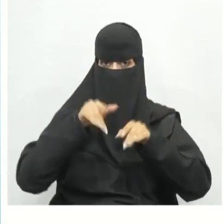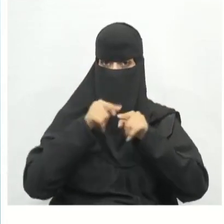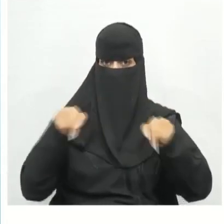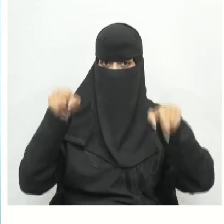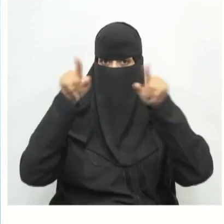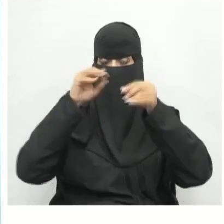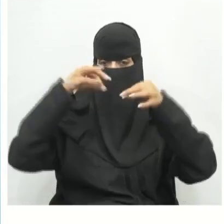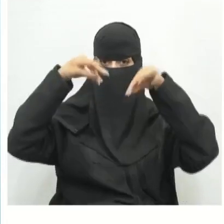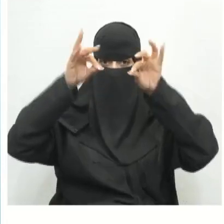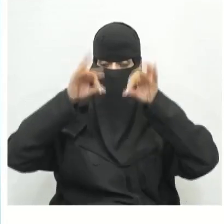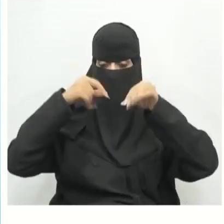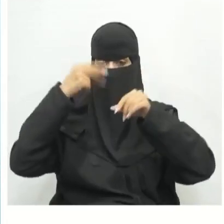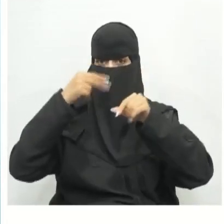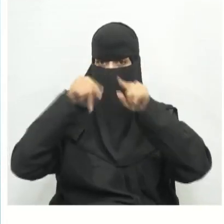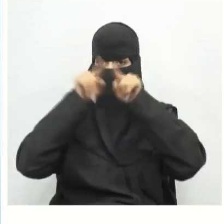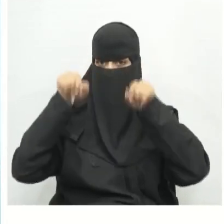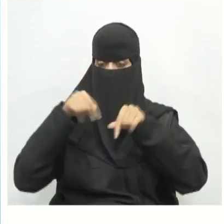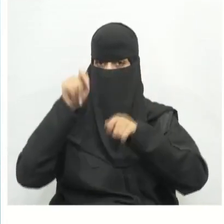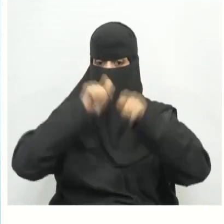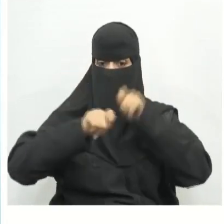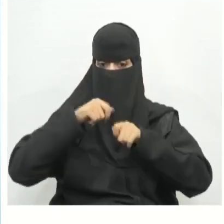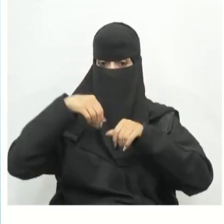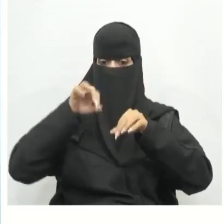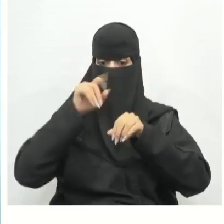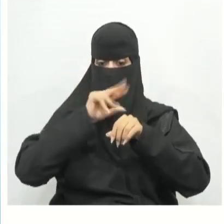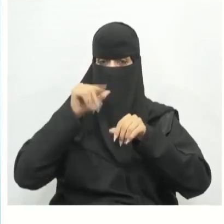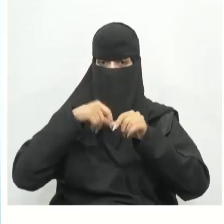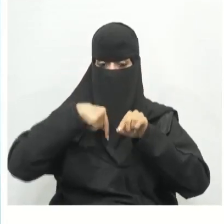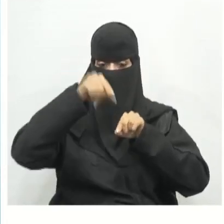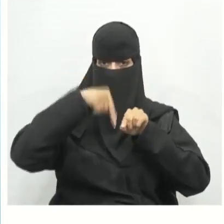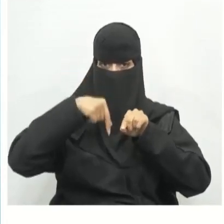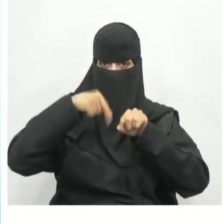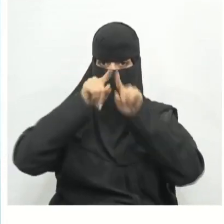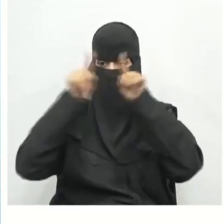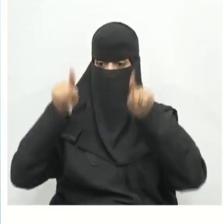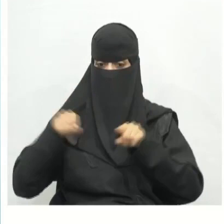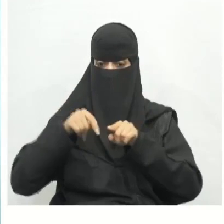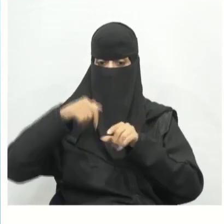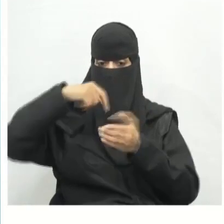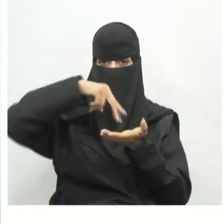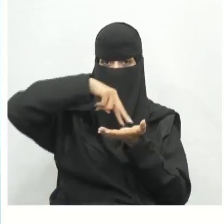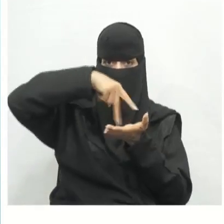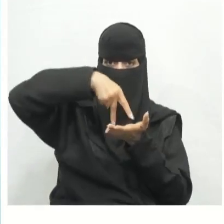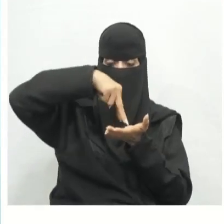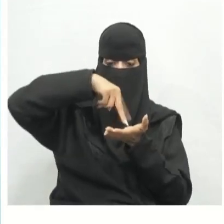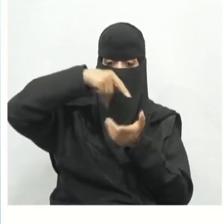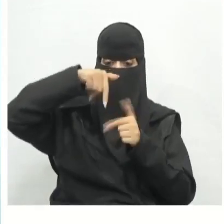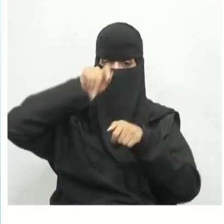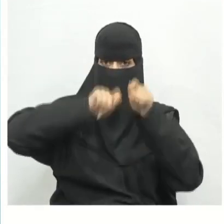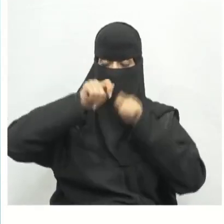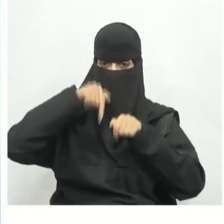الورق ولوحات الرسم واستخدام أدوات هندسية كالمساطر والمربعات بينما حاليا يتم استخدام